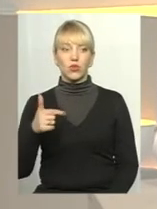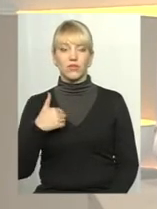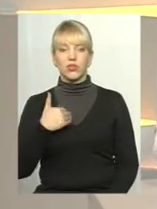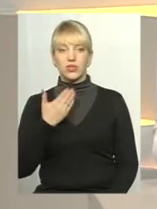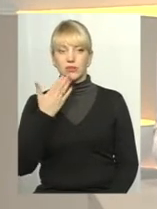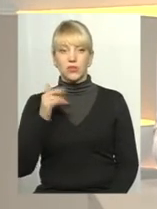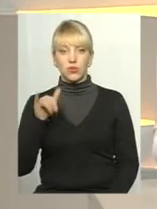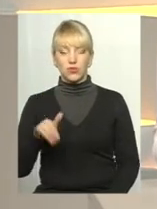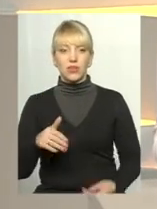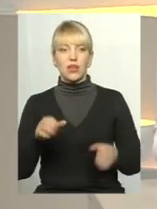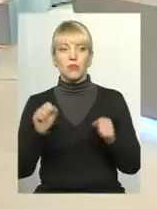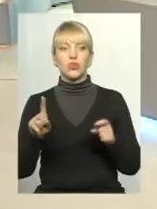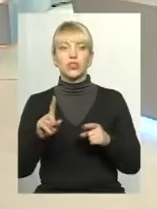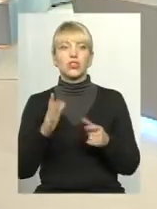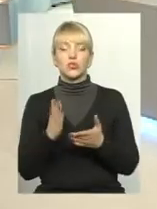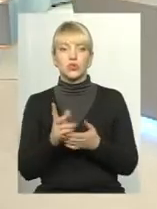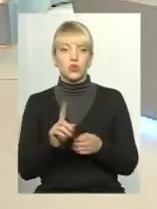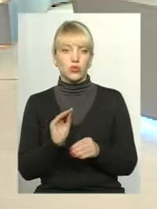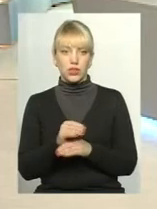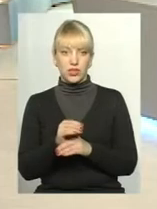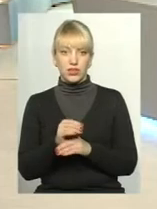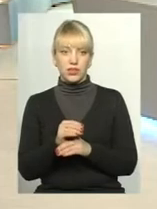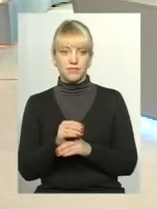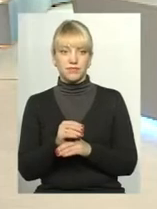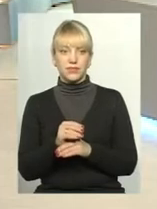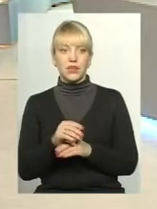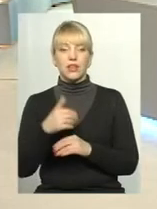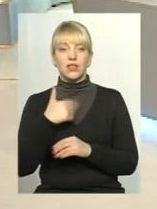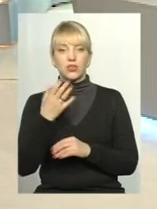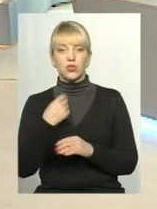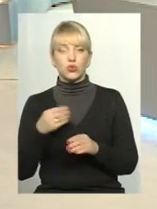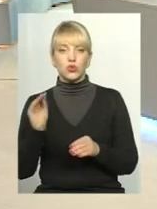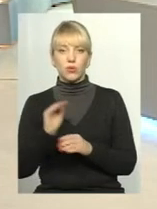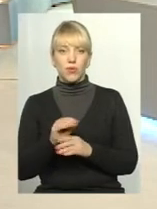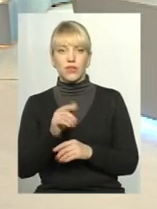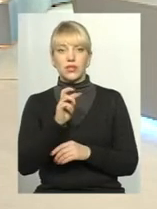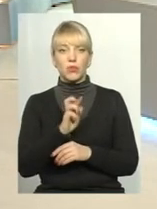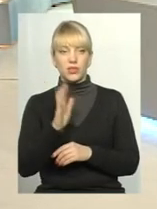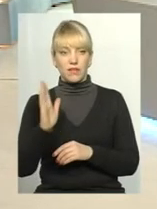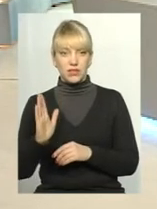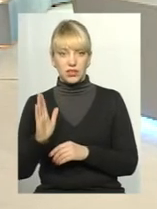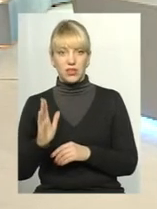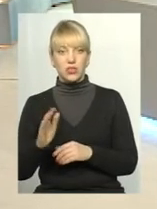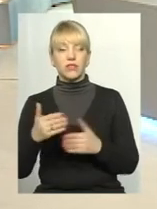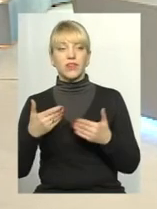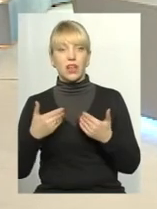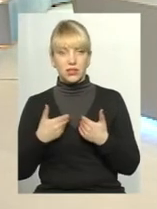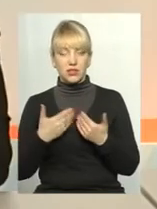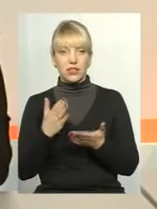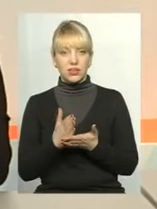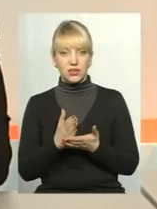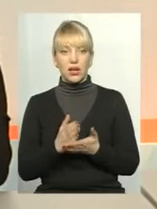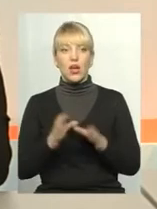Можливо, у вас є що додати до того, що ми говорили? Я хочу трошки допомнити Бориса Васильовича. В нас є